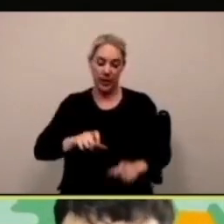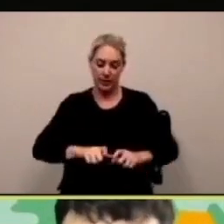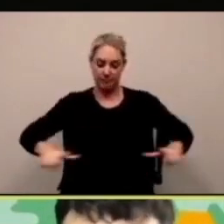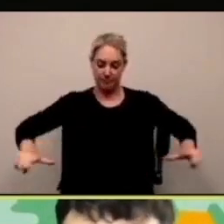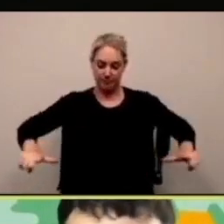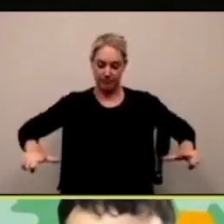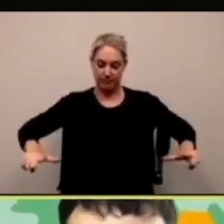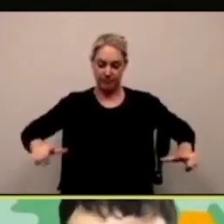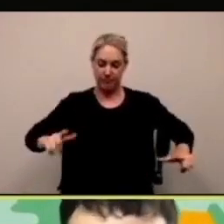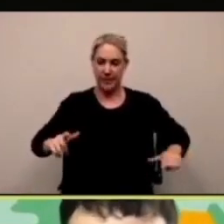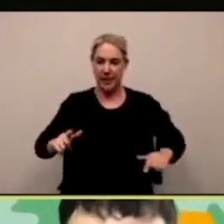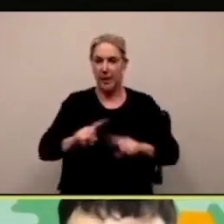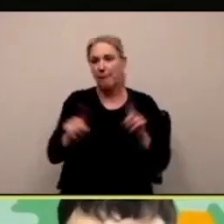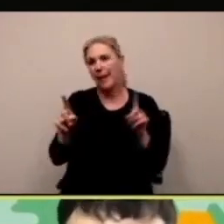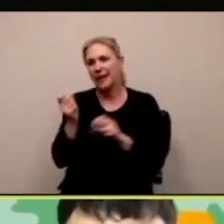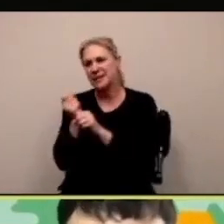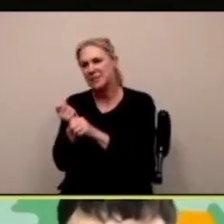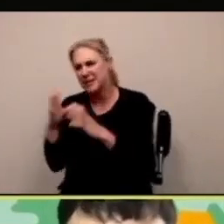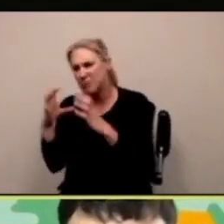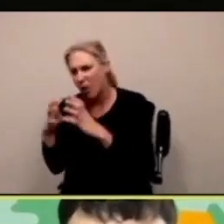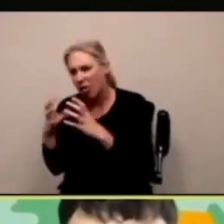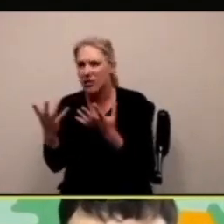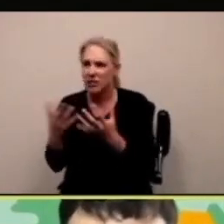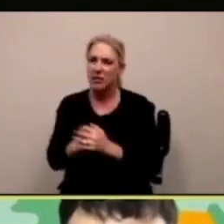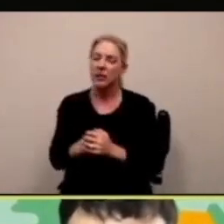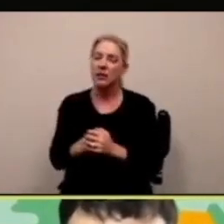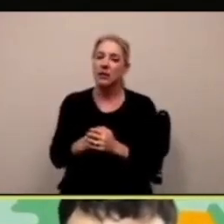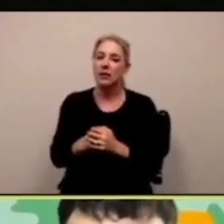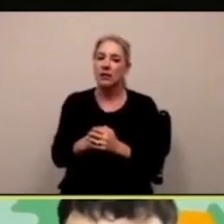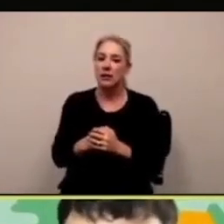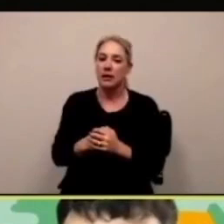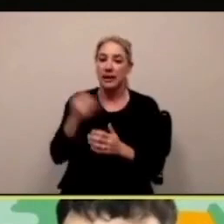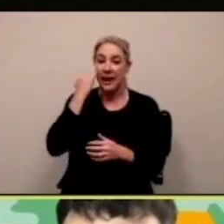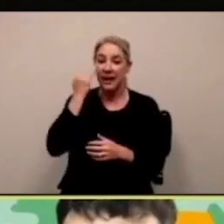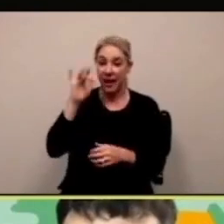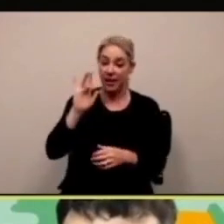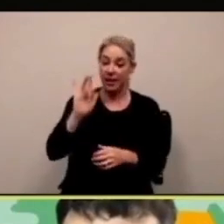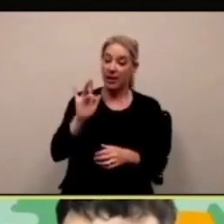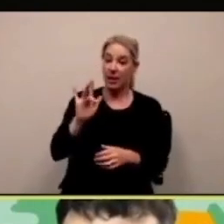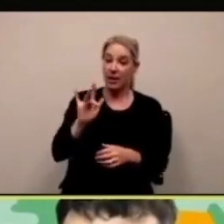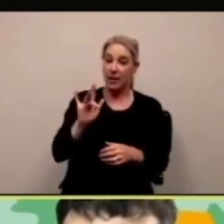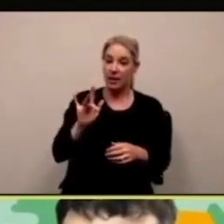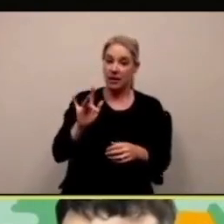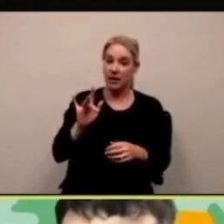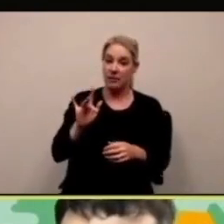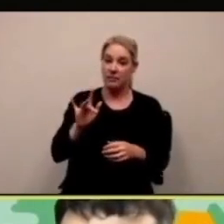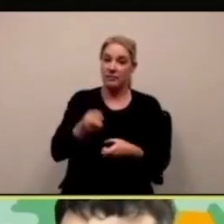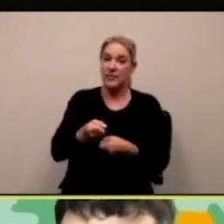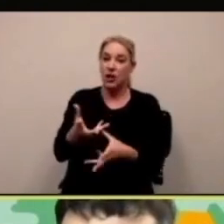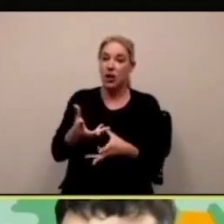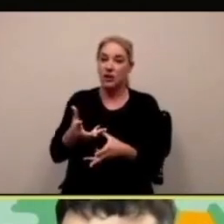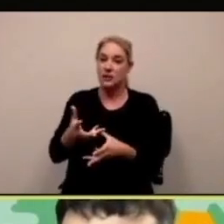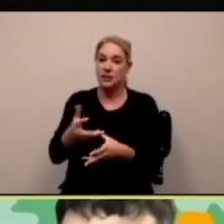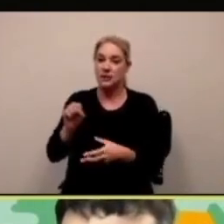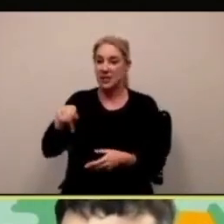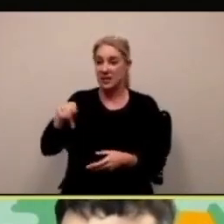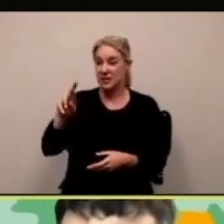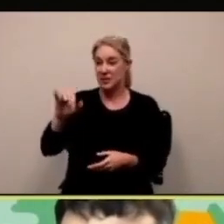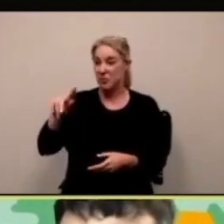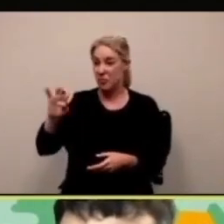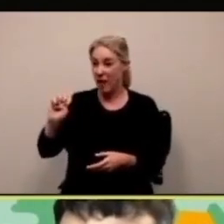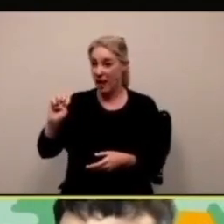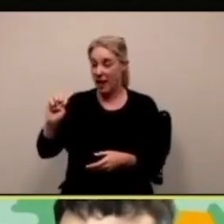qui ho messo la gravità in zero è come se fosse un tavolo da biliardo e anche se sono